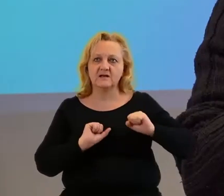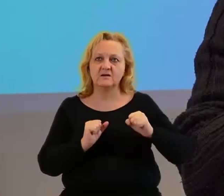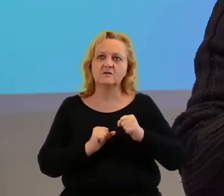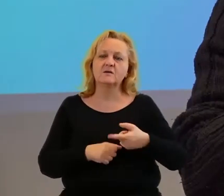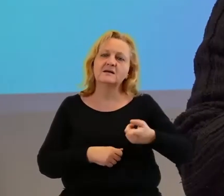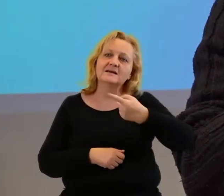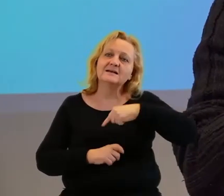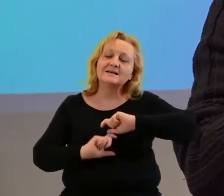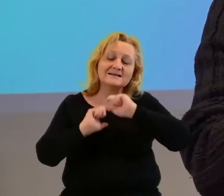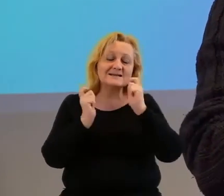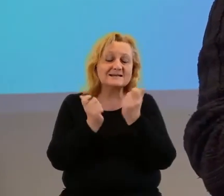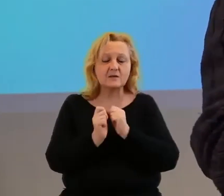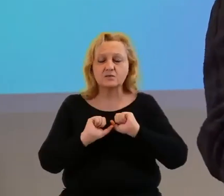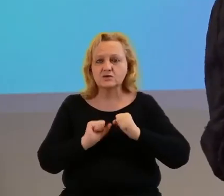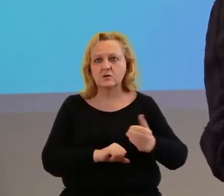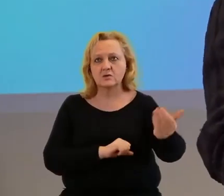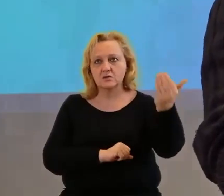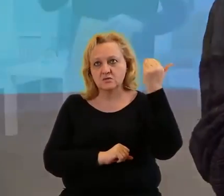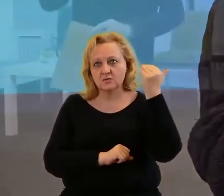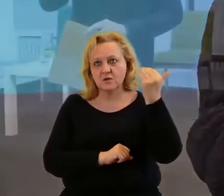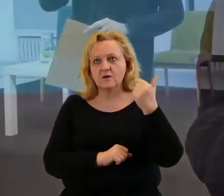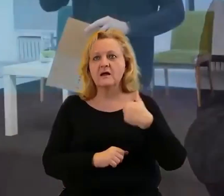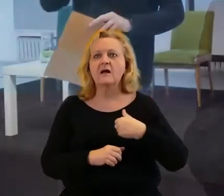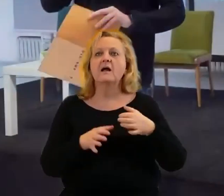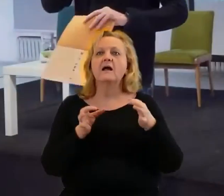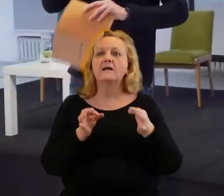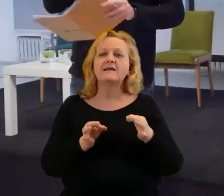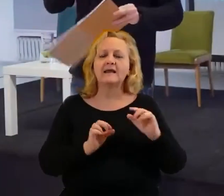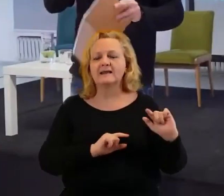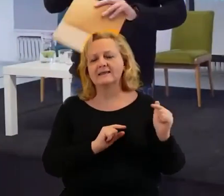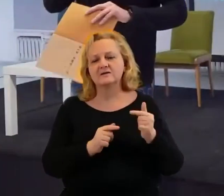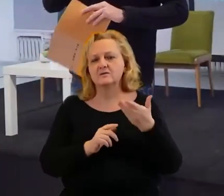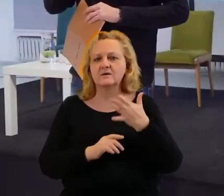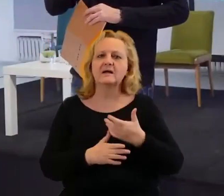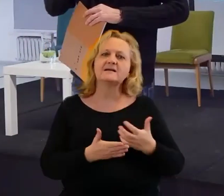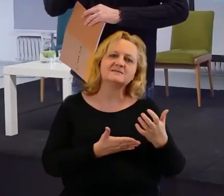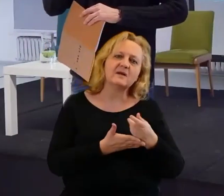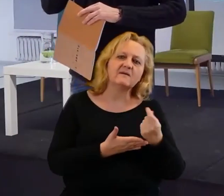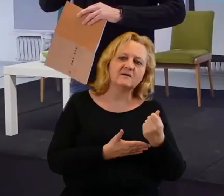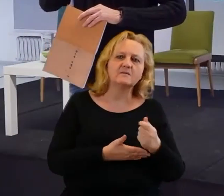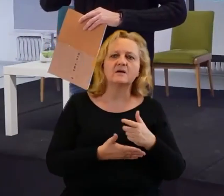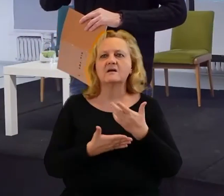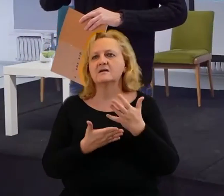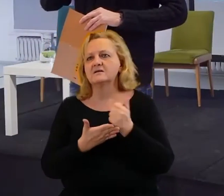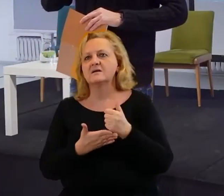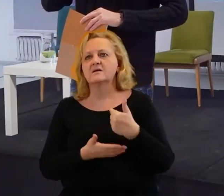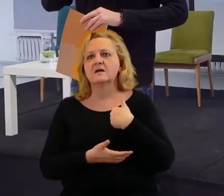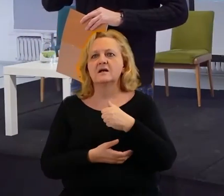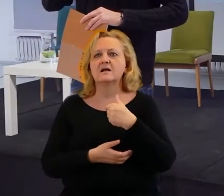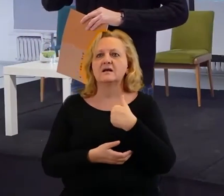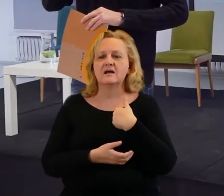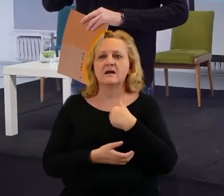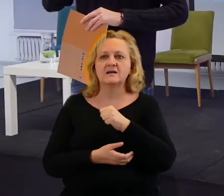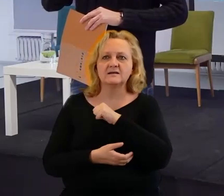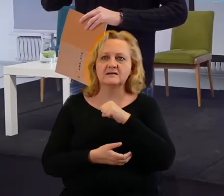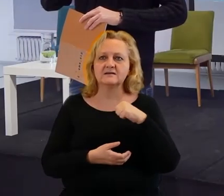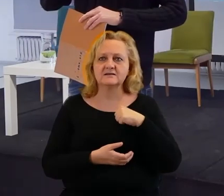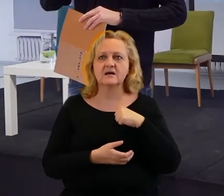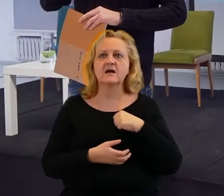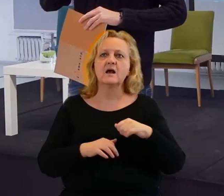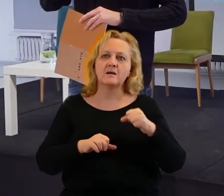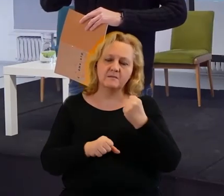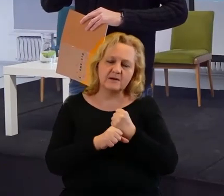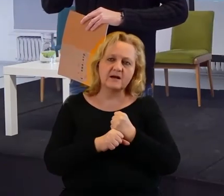więc my w całości działamy społecznie. Absolutnie na ten moment nie będę wchodził tutaj w dyskusję, czy pobierać, czy nie pobierać. Ja sam pracuję w organizacjach